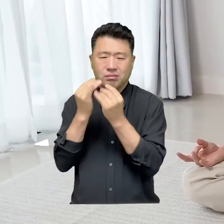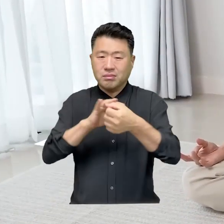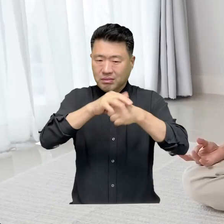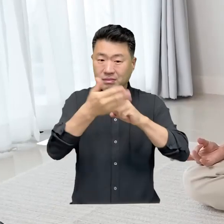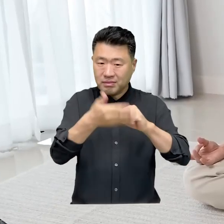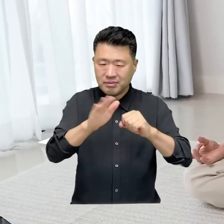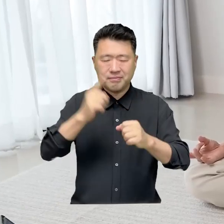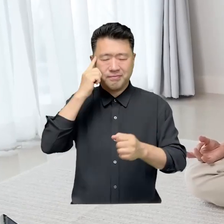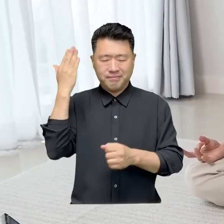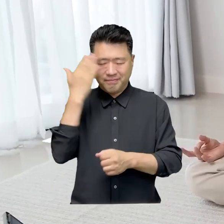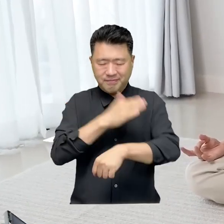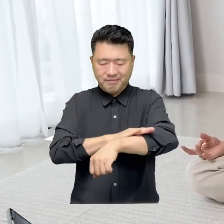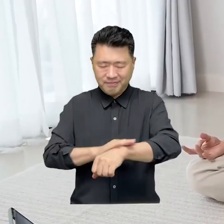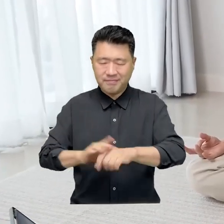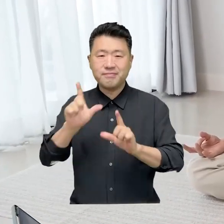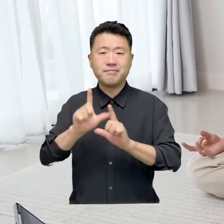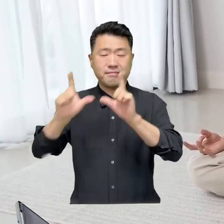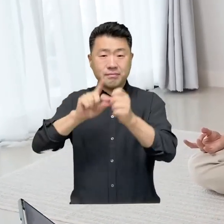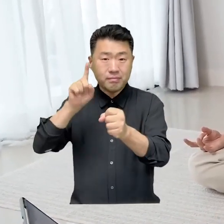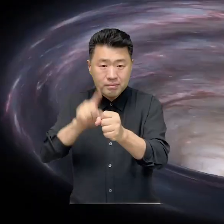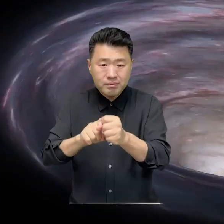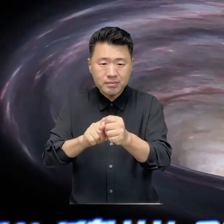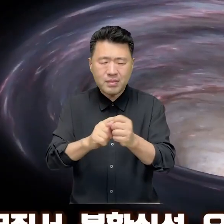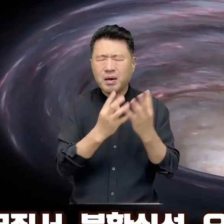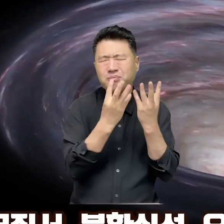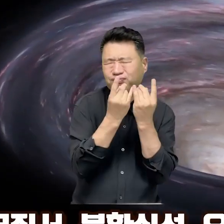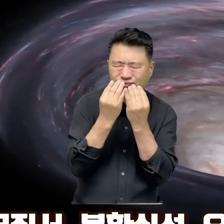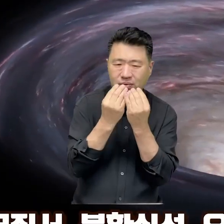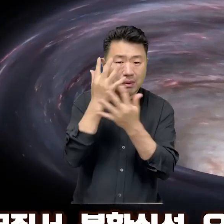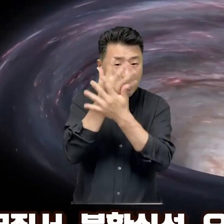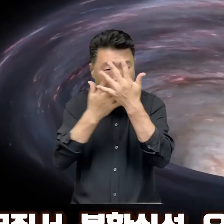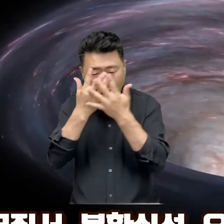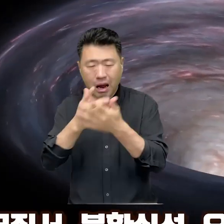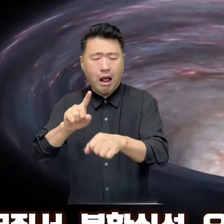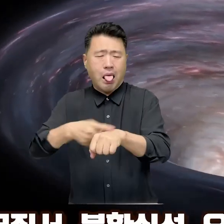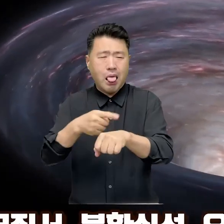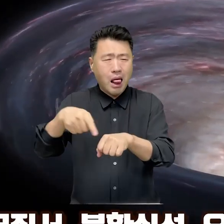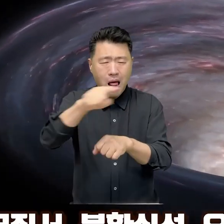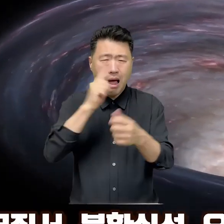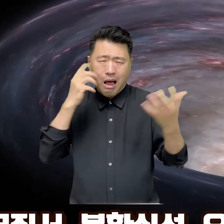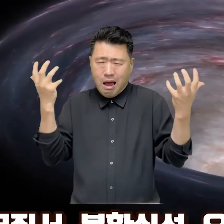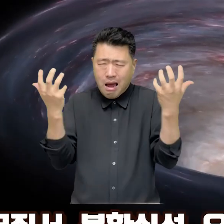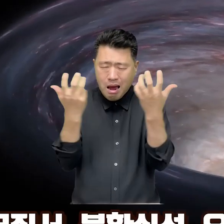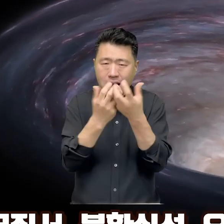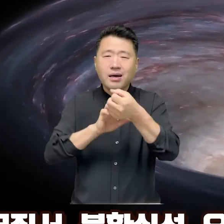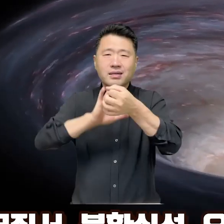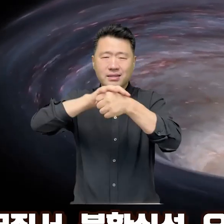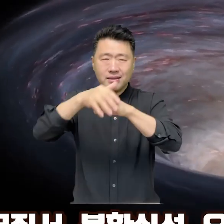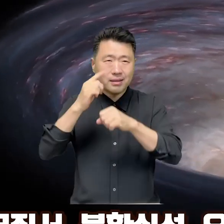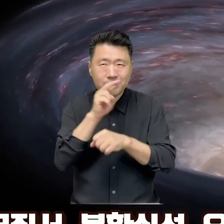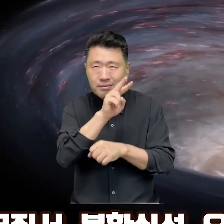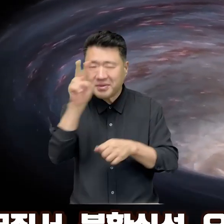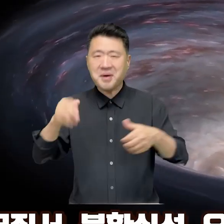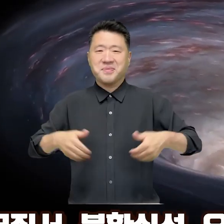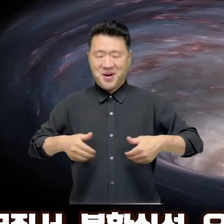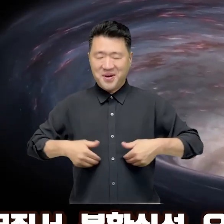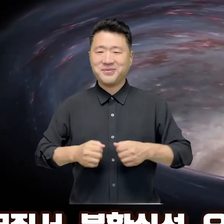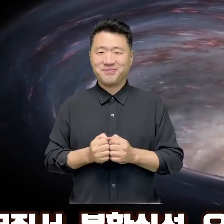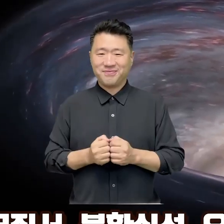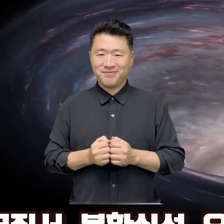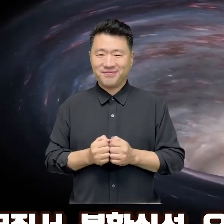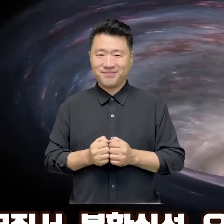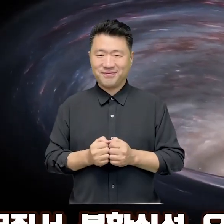속에서도 맑은 삶을 살아가기 위해서는 무질서와 불확실성, 우연으로 가득 찬 우주를 읽는 법을